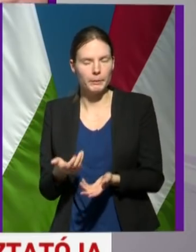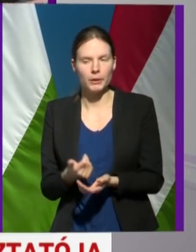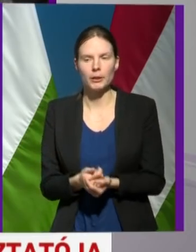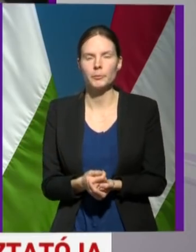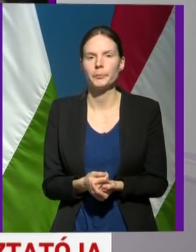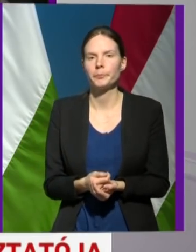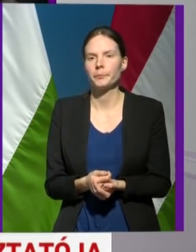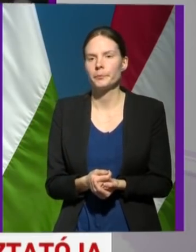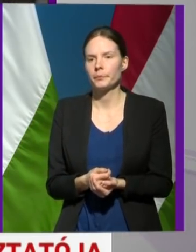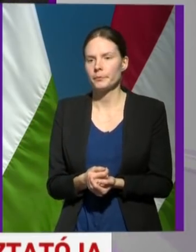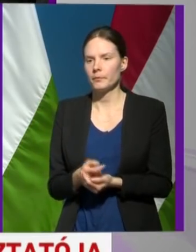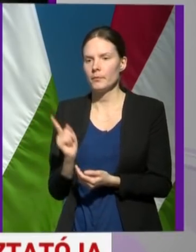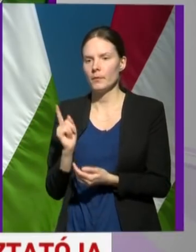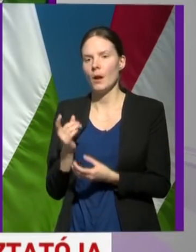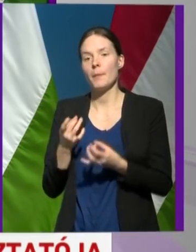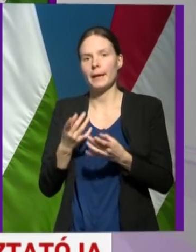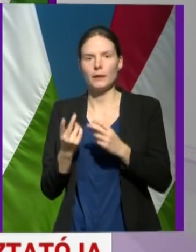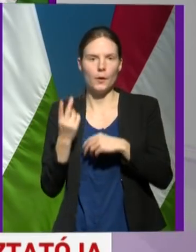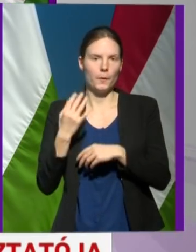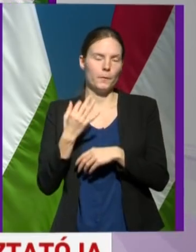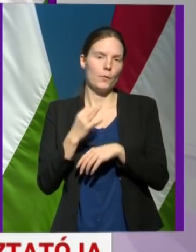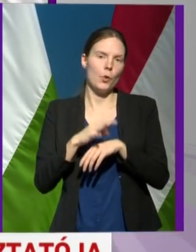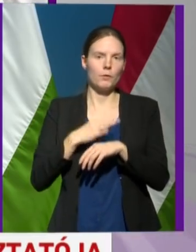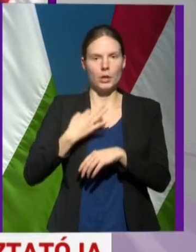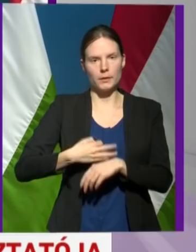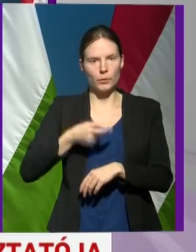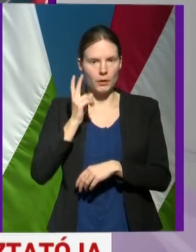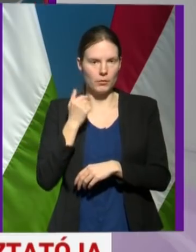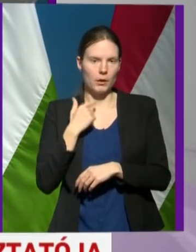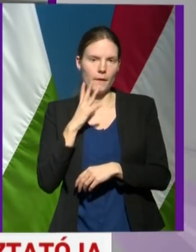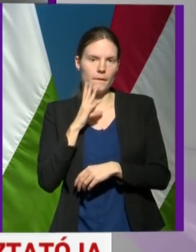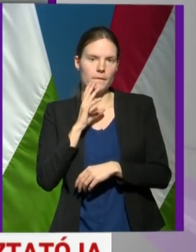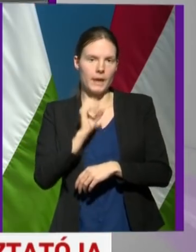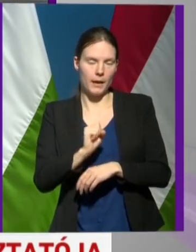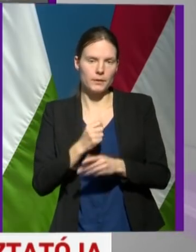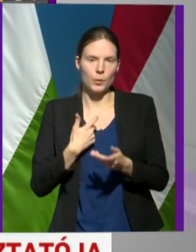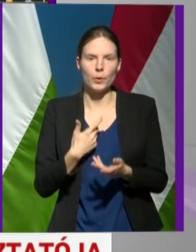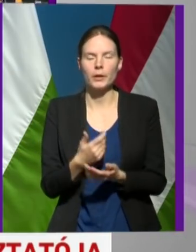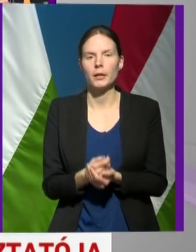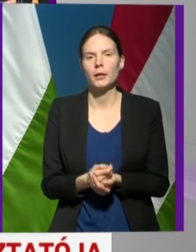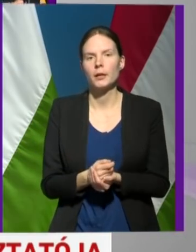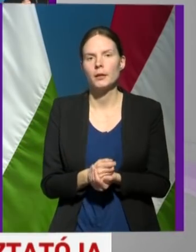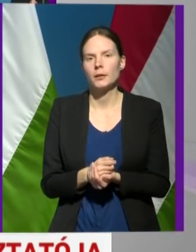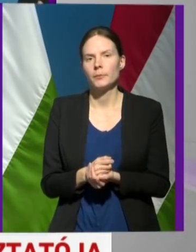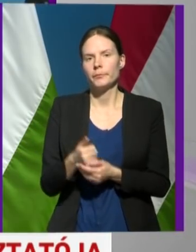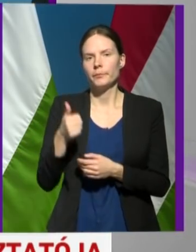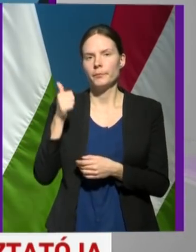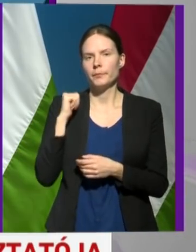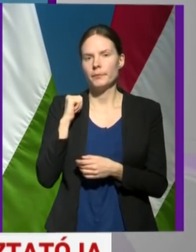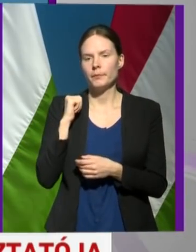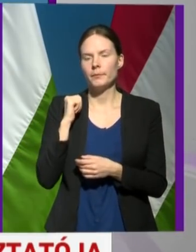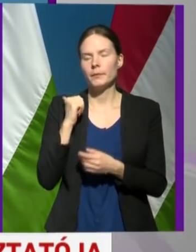Ha megengedi Főoros azt mondjuk, hogy a Kútvölgyi kórház vonatkozásában válaszolnám meg a kérdést. Talán tegnap